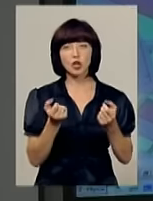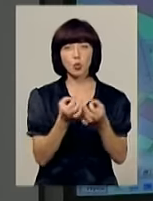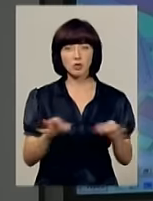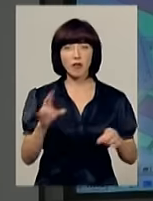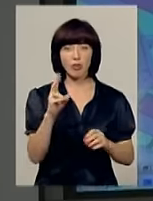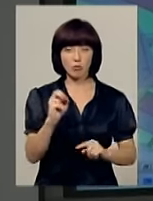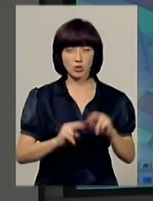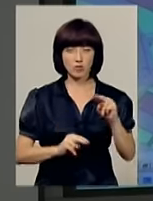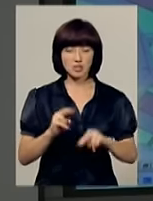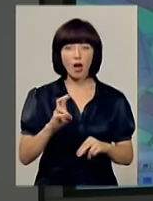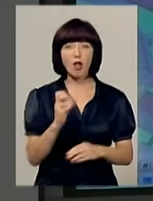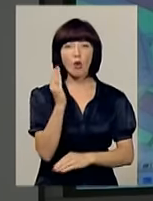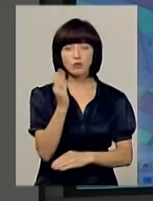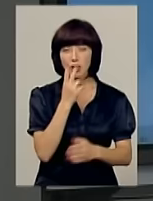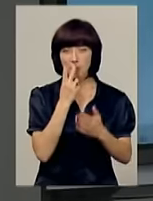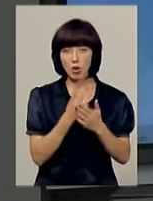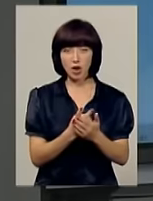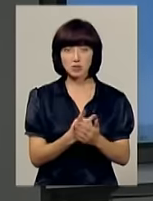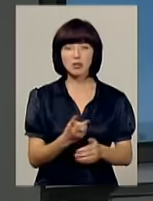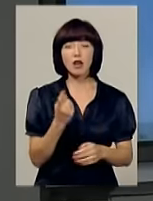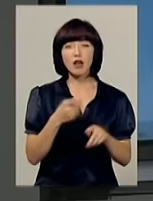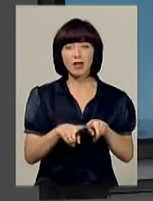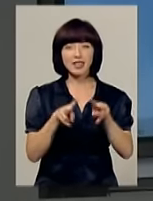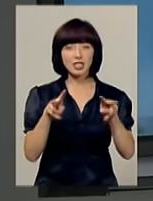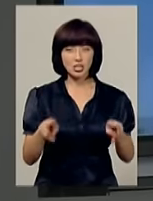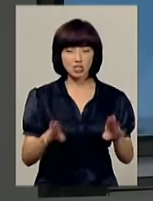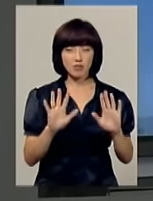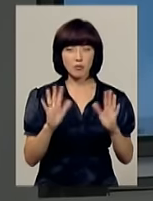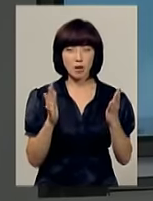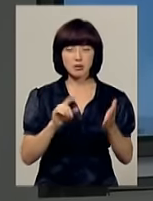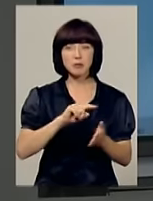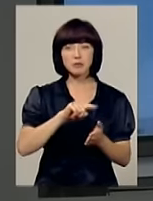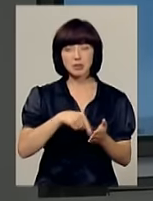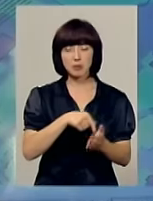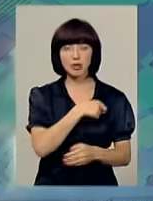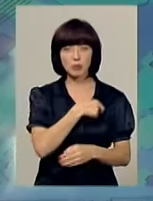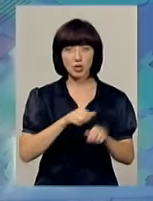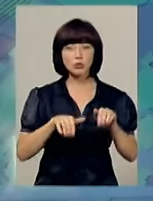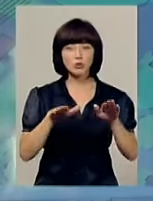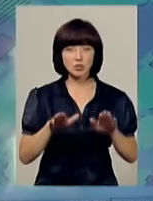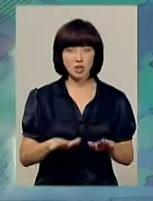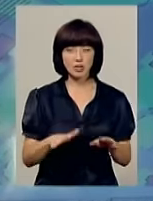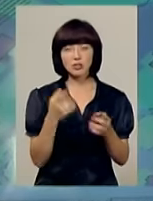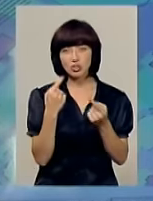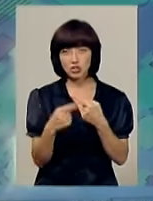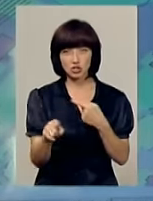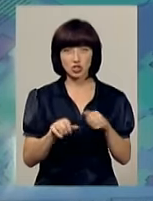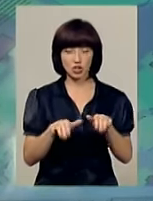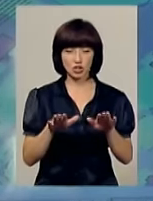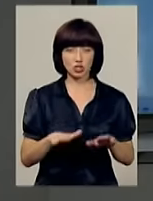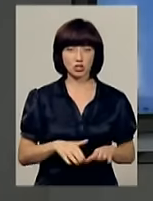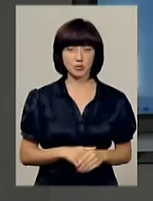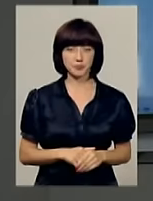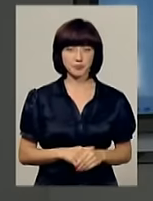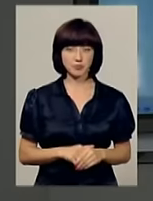Проте голосування показує, в двох практично ідентичних випадках міськими обранцями ухвалюються кардинально протилежні рішення.